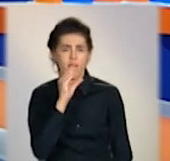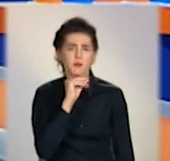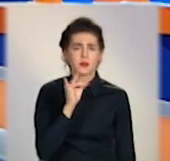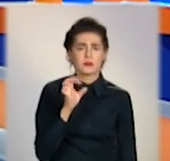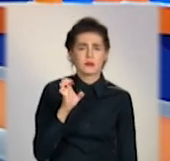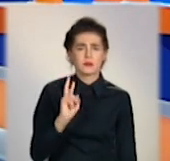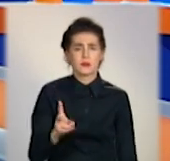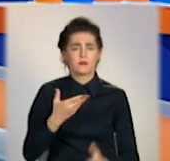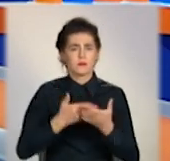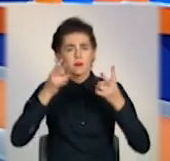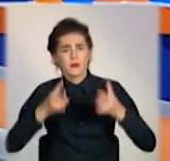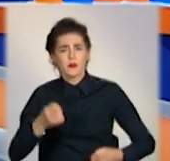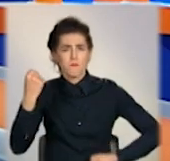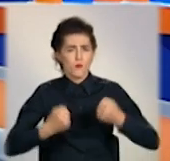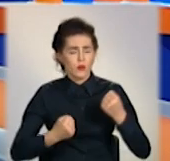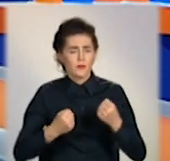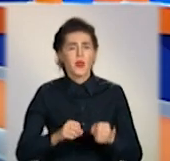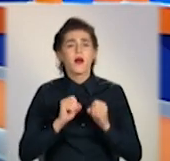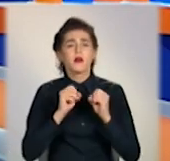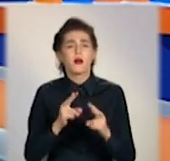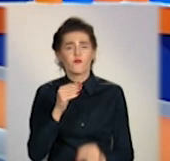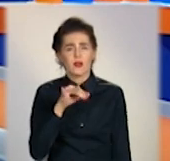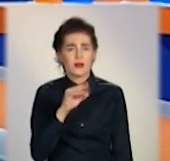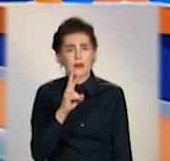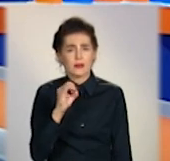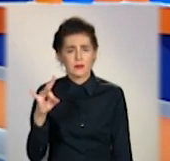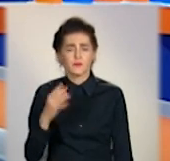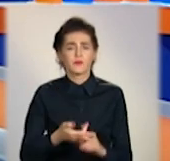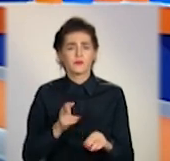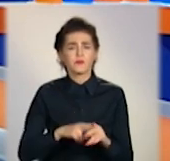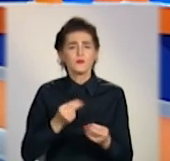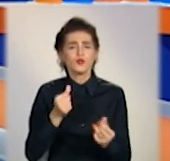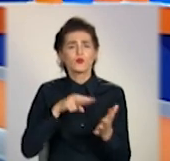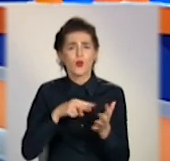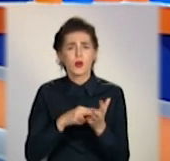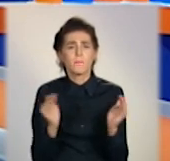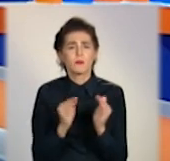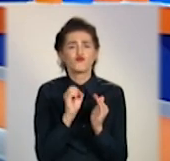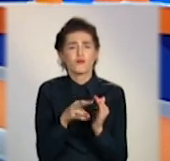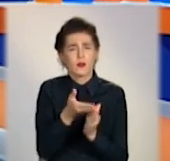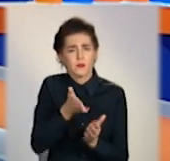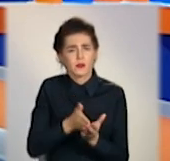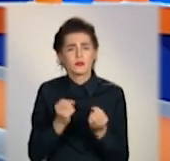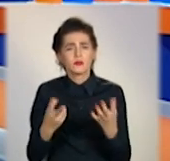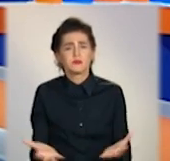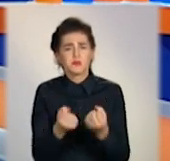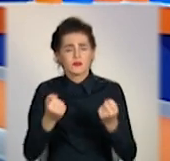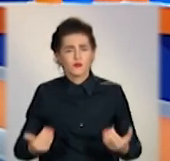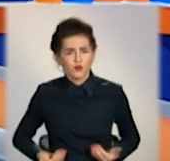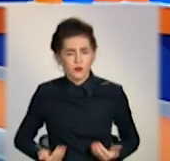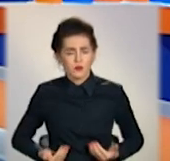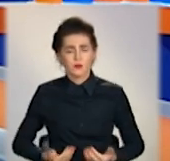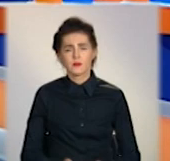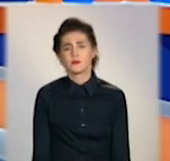потрапити під колеса автівки. Як флікери, що коштують менше, ніж хліб, здатні врятувати кому життя? Марія Сергєєва